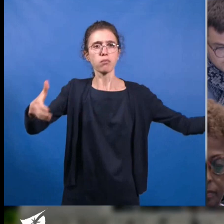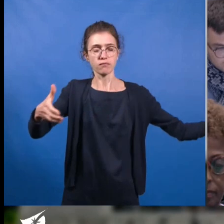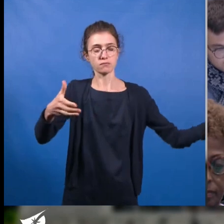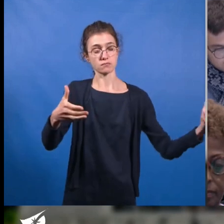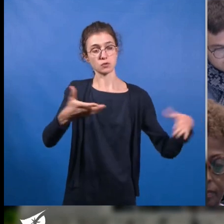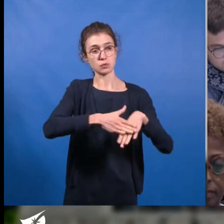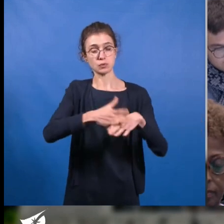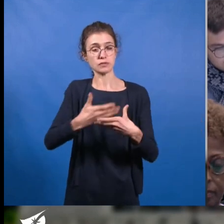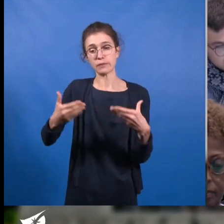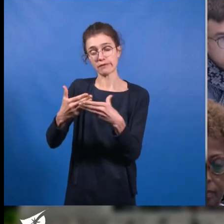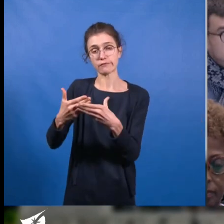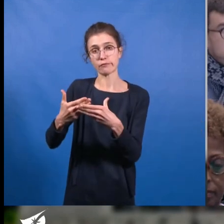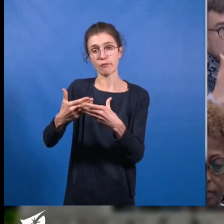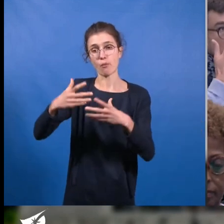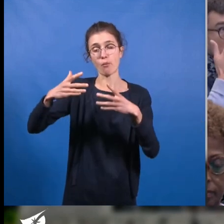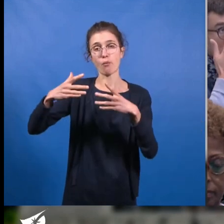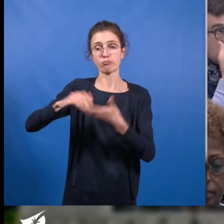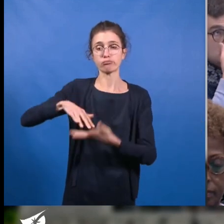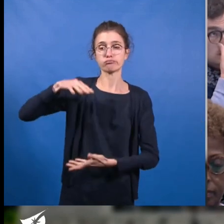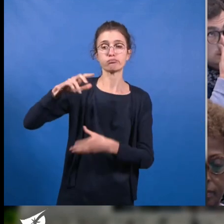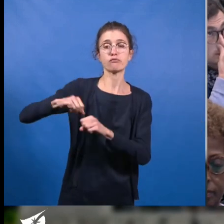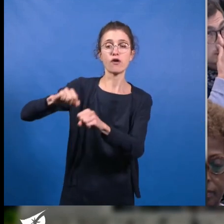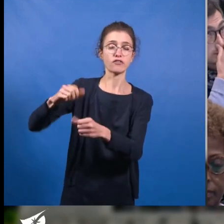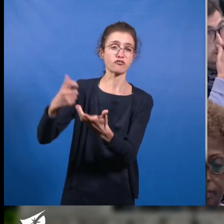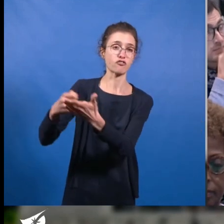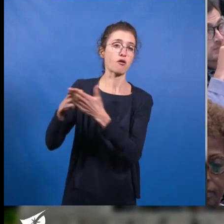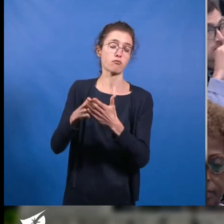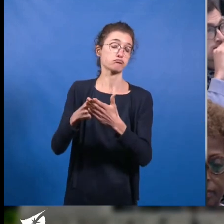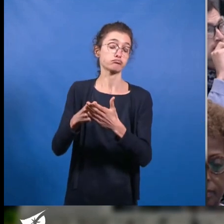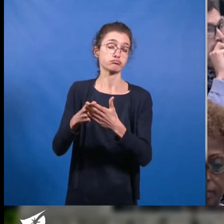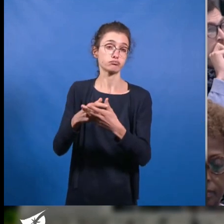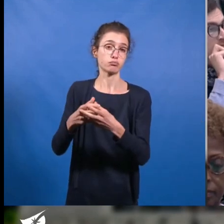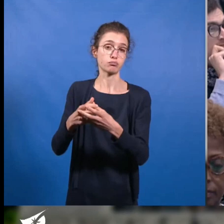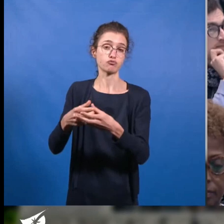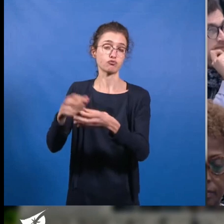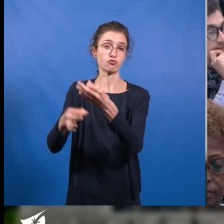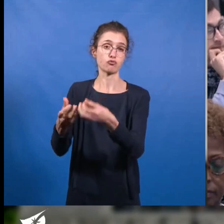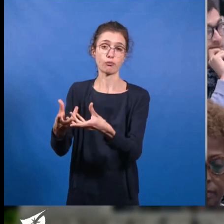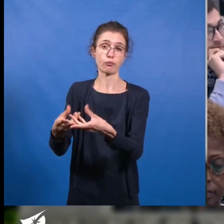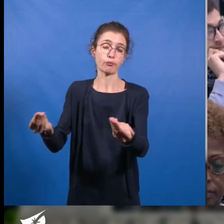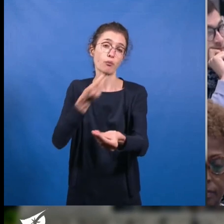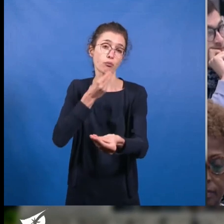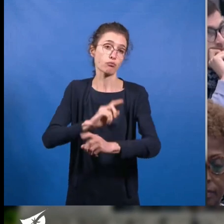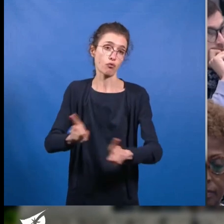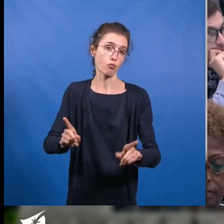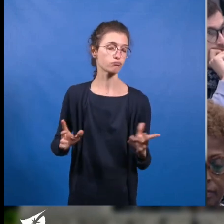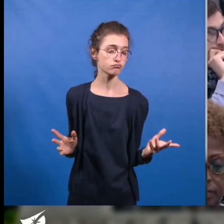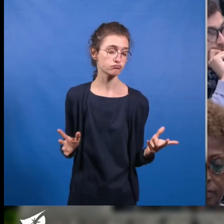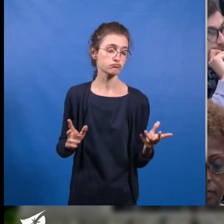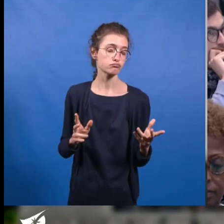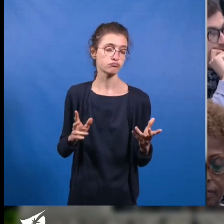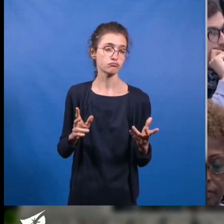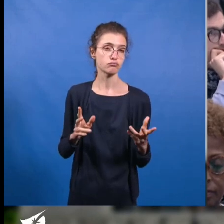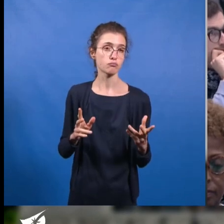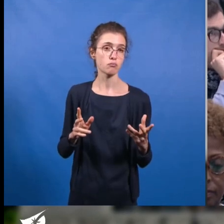du pouvoir d'achat. sans augmentation de salaire semble une piste bien hasardeuse, même pour les apôtres de la société